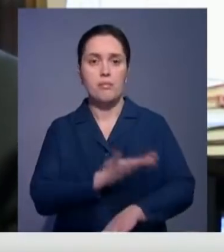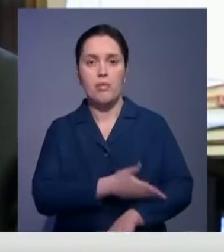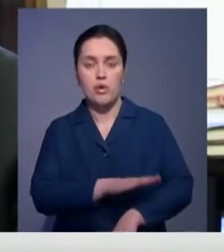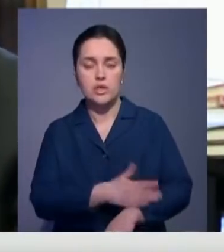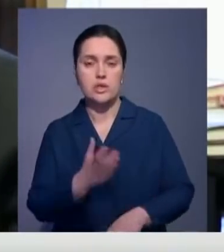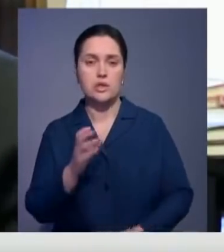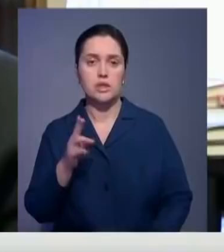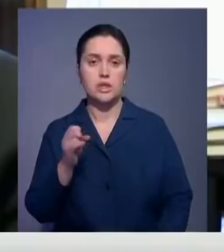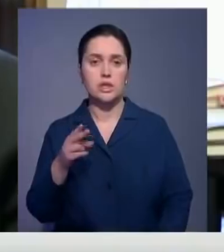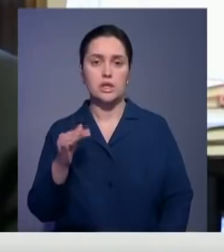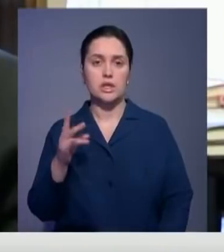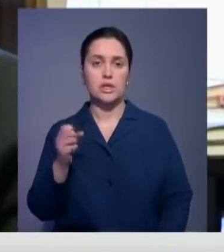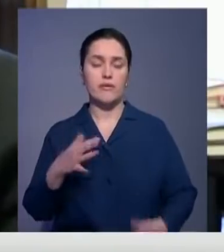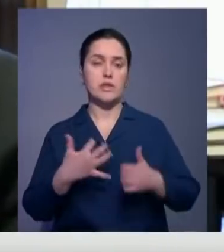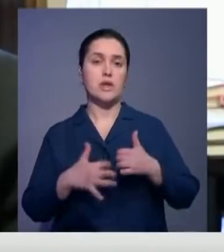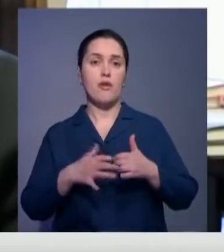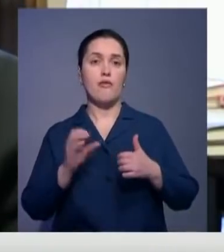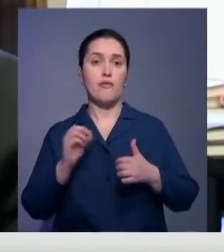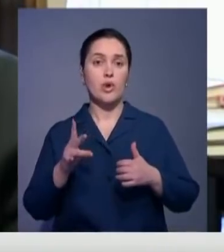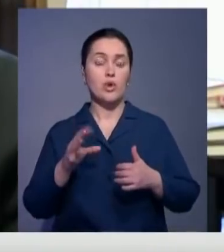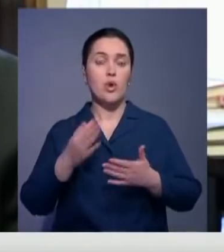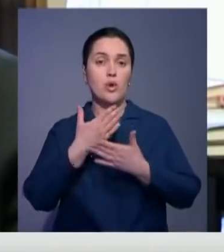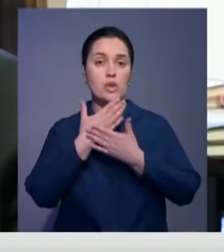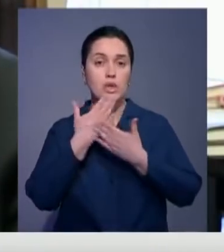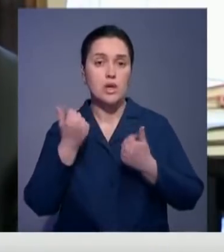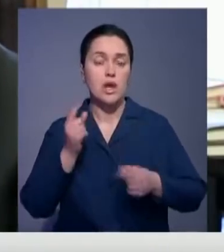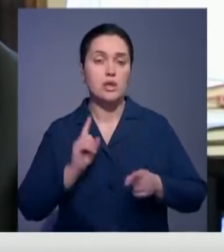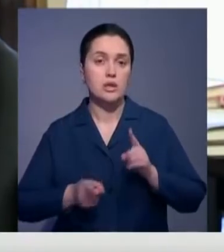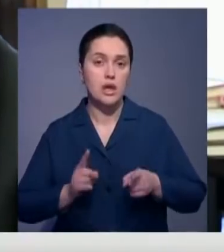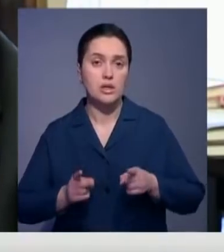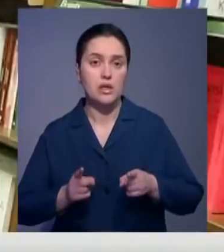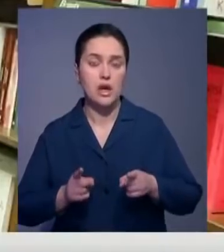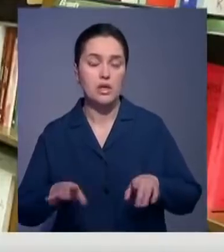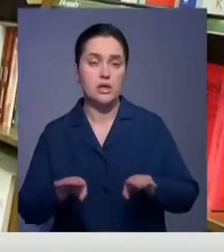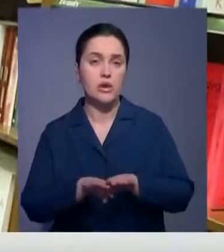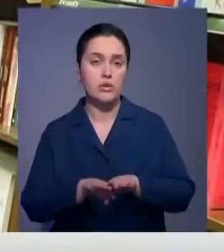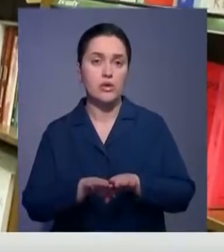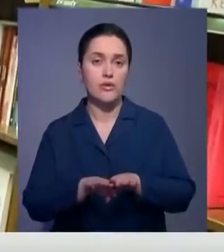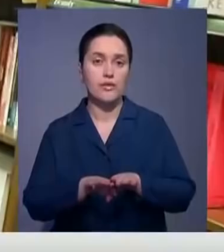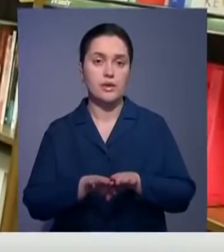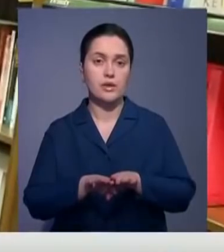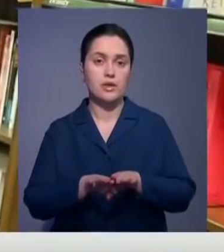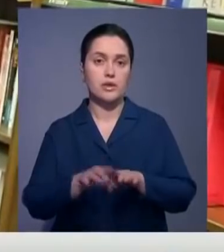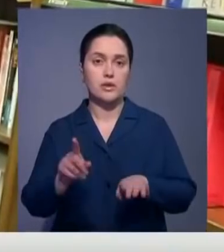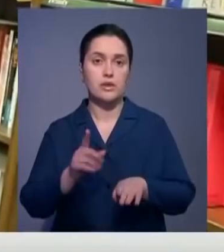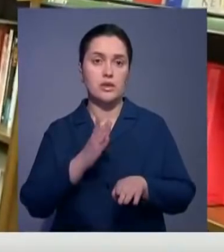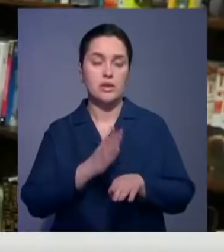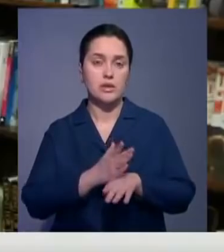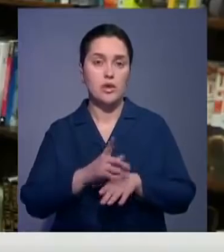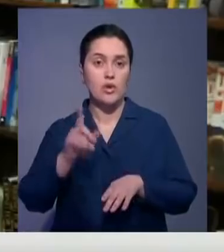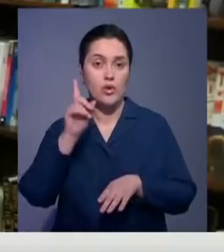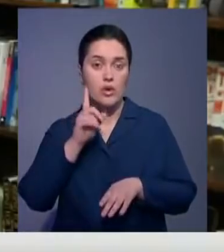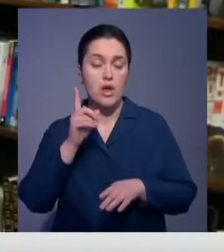саги о средневековье. Но нету вот настоящего такого. А здесь мастистые,